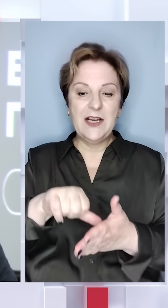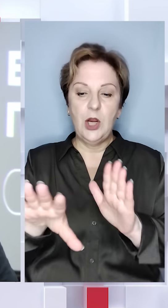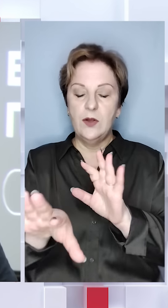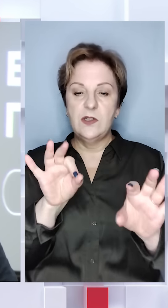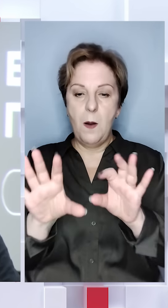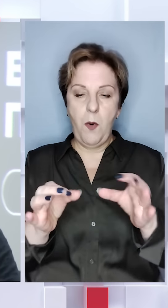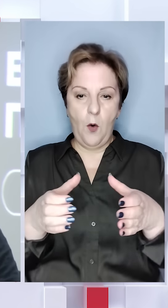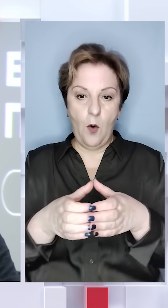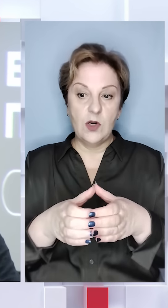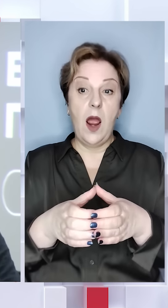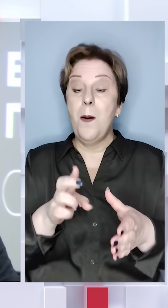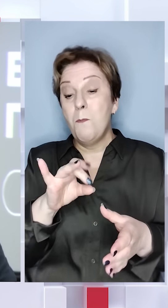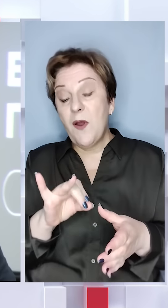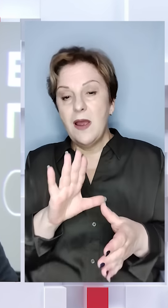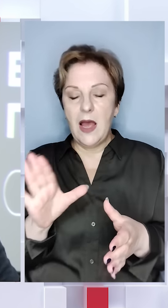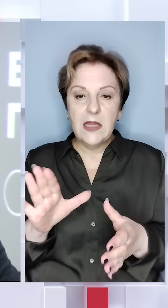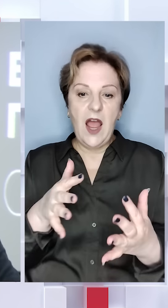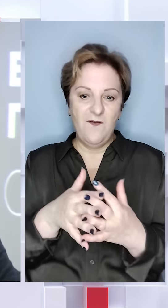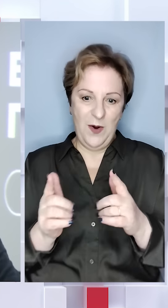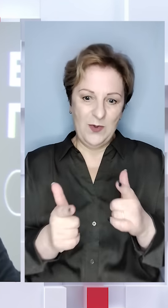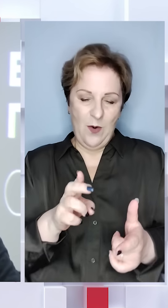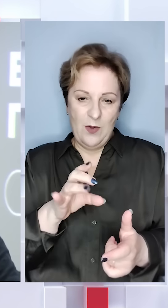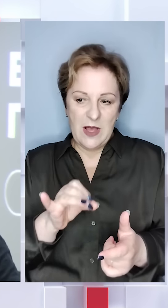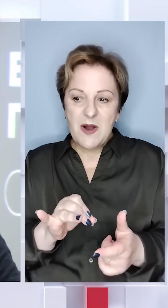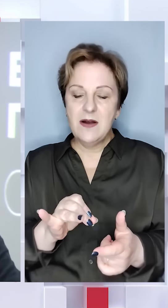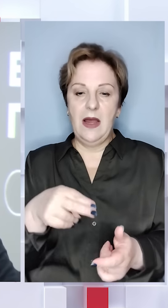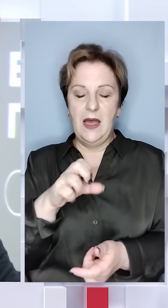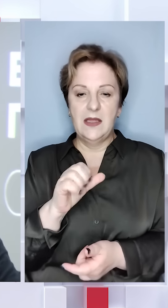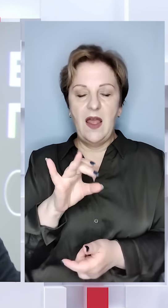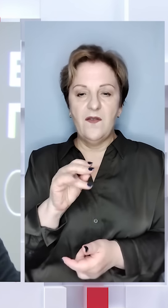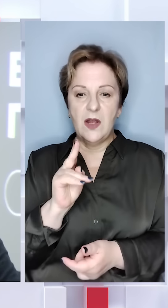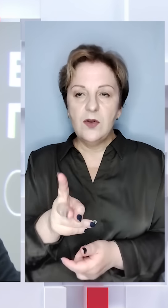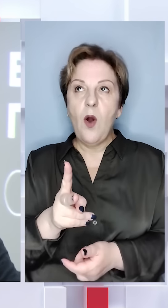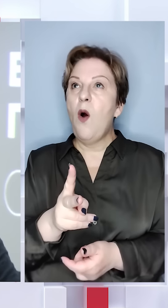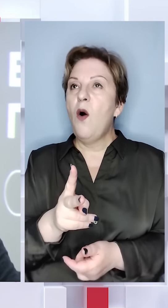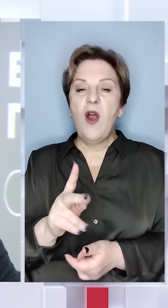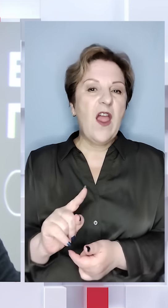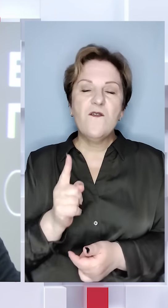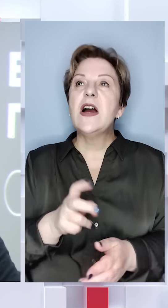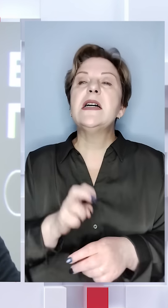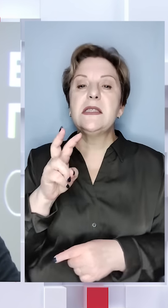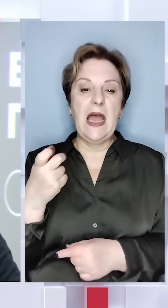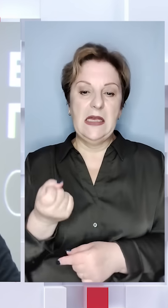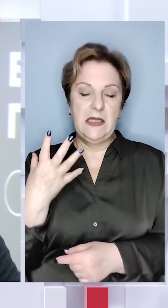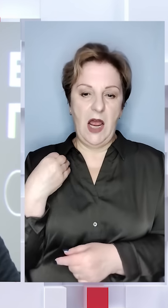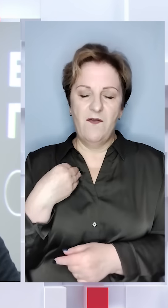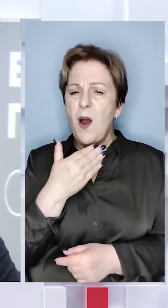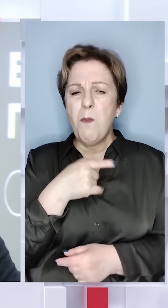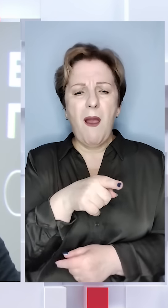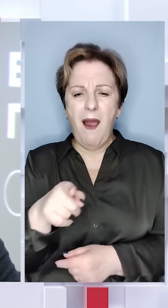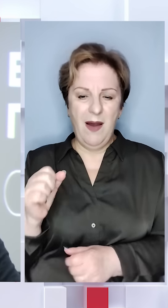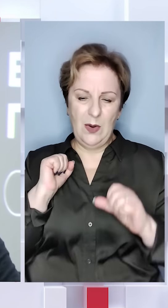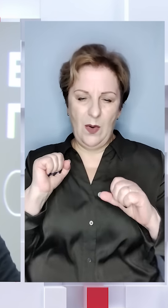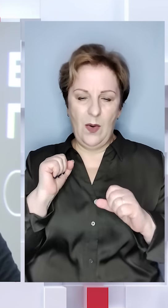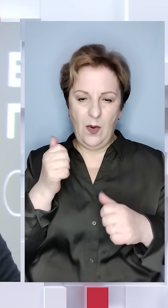зборної. І якби не війна, вони портувалися на Демідюк, наприклад, висотник зі Львова. Тобто багато